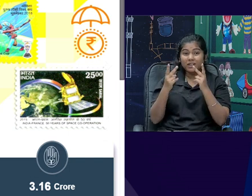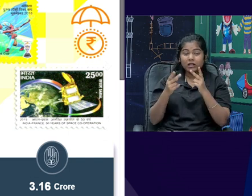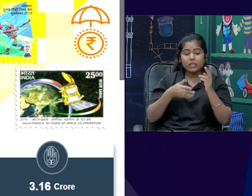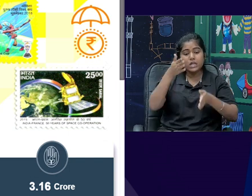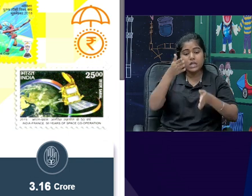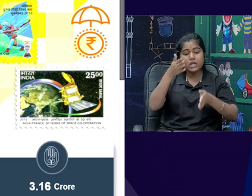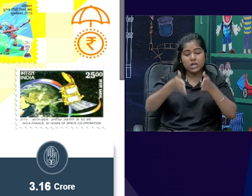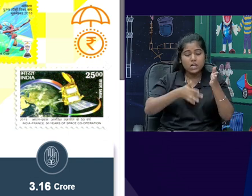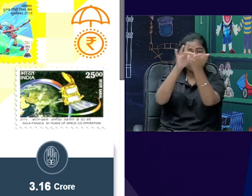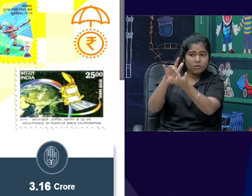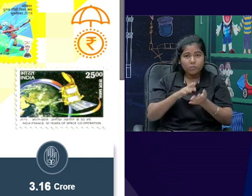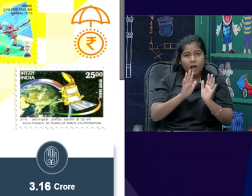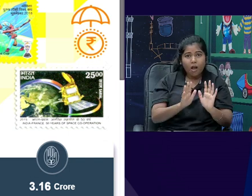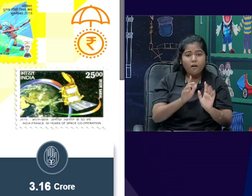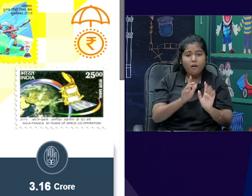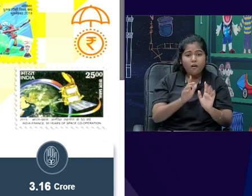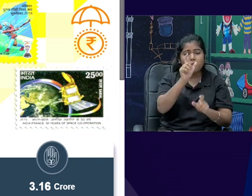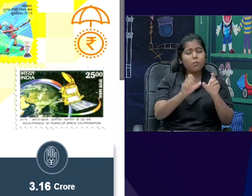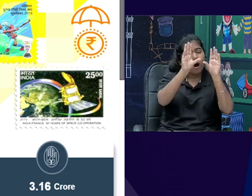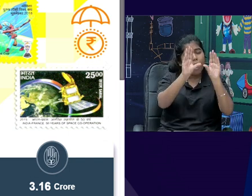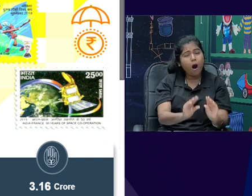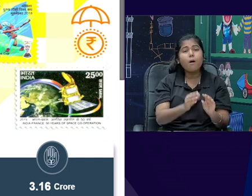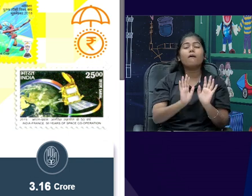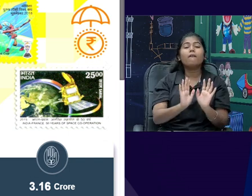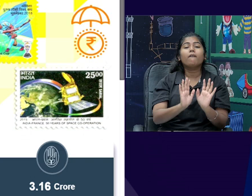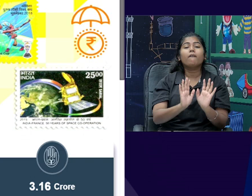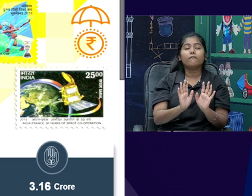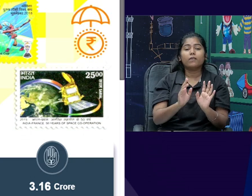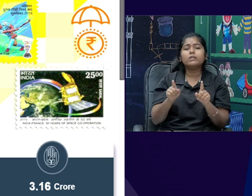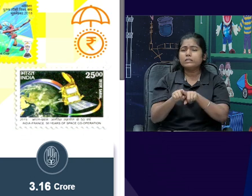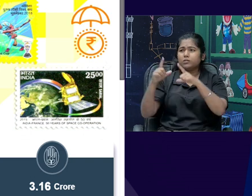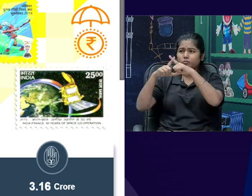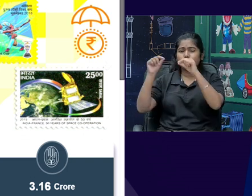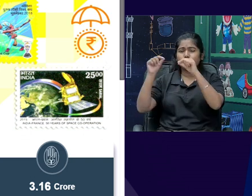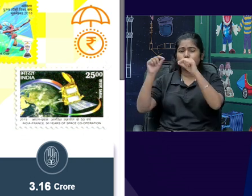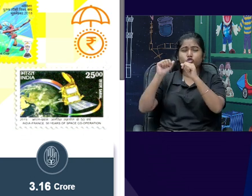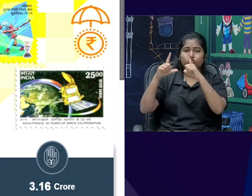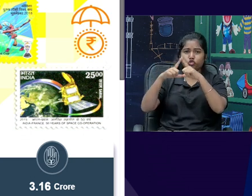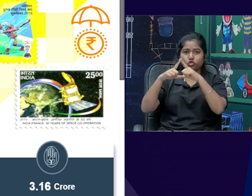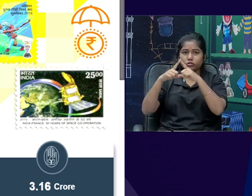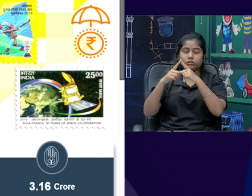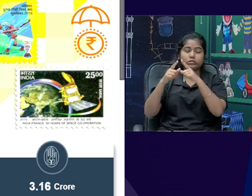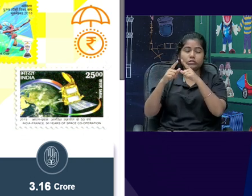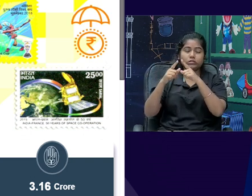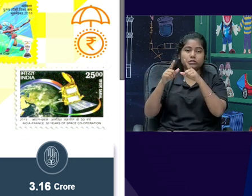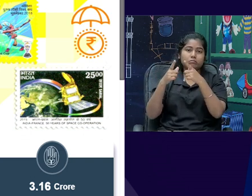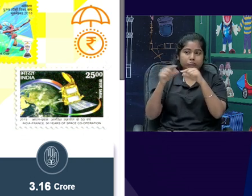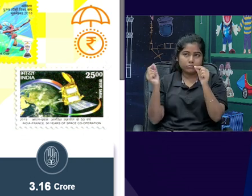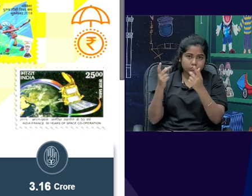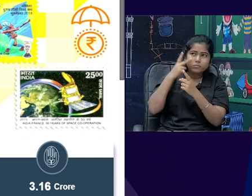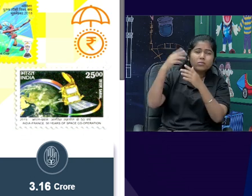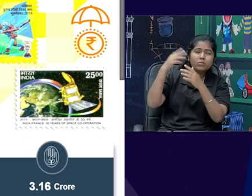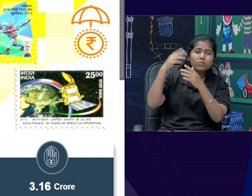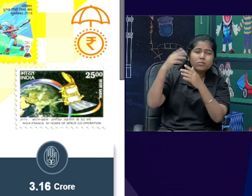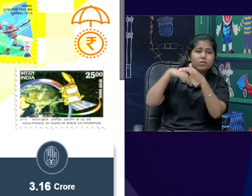बाकी countries में, जपान में problem देख रहे हैं, कि कहीं जगा पे वहाँ trains के roots बंद होना है, क्योंकि जपान में